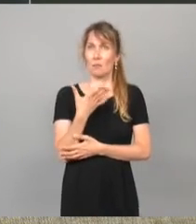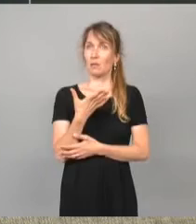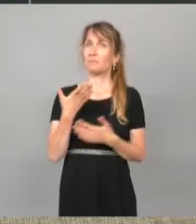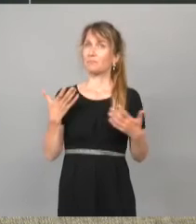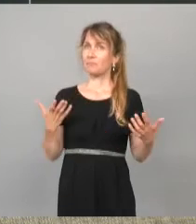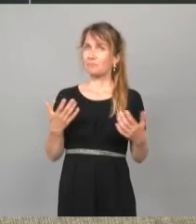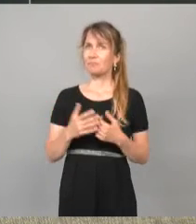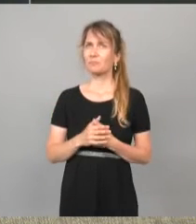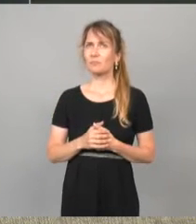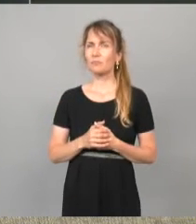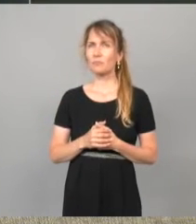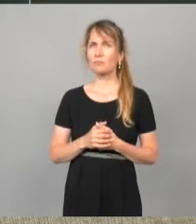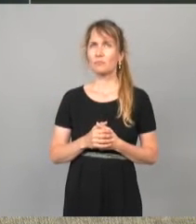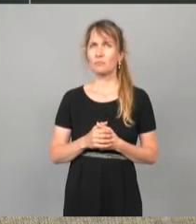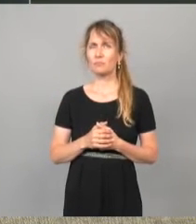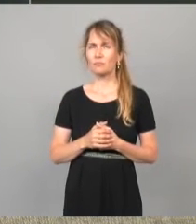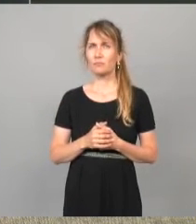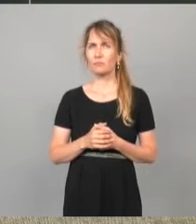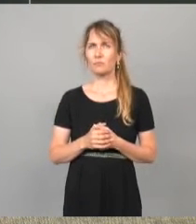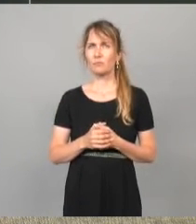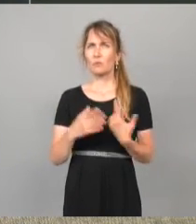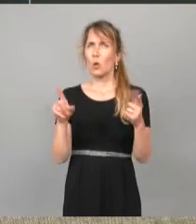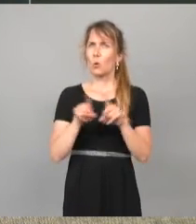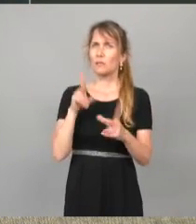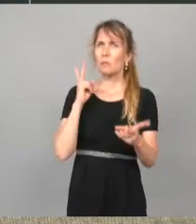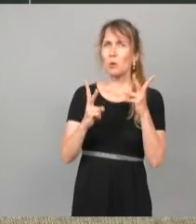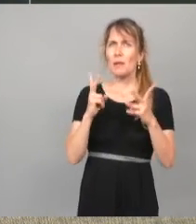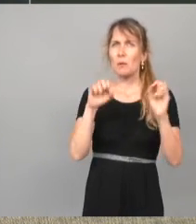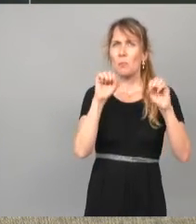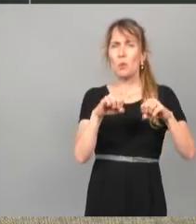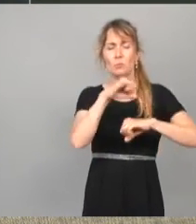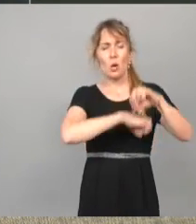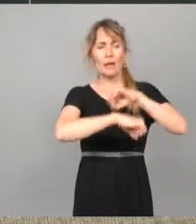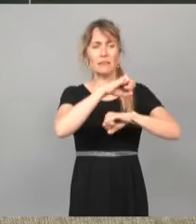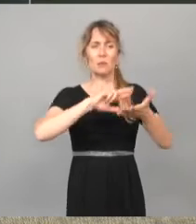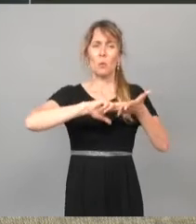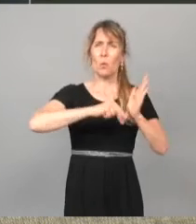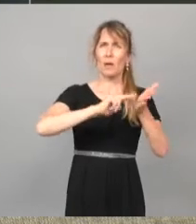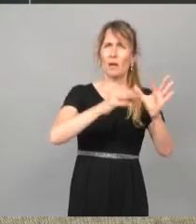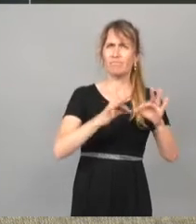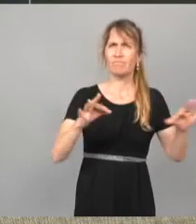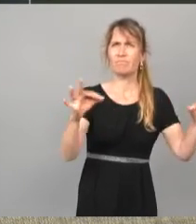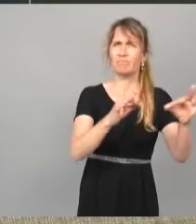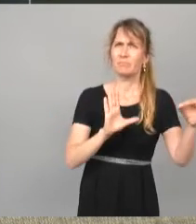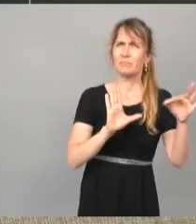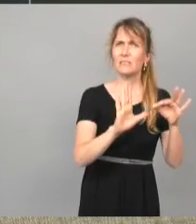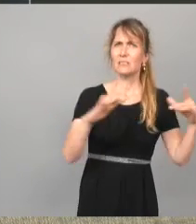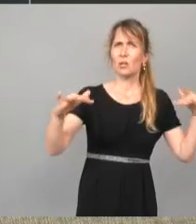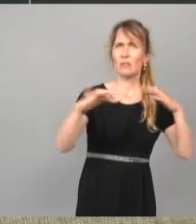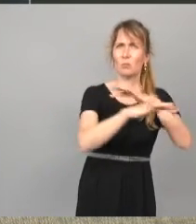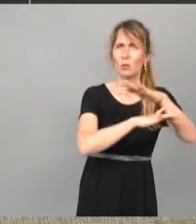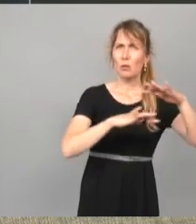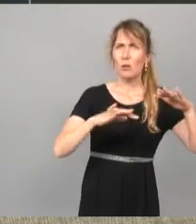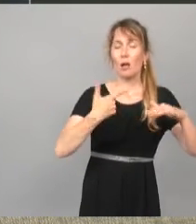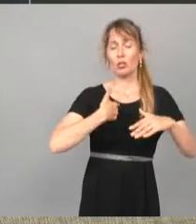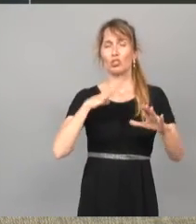vous voulez, parce qu'il peut inclure également la mise en place de baux environnementaux, par exemple. Et vous savez que sur ces baux environnementaux, on parle à la fois de certification